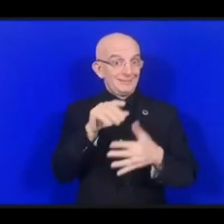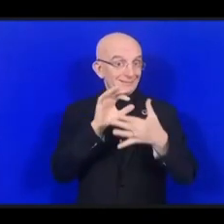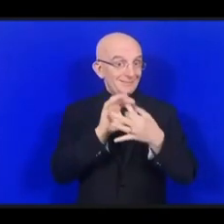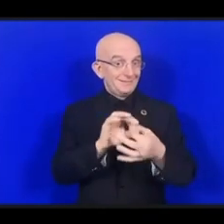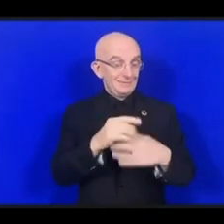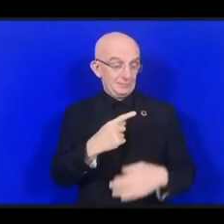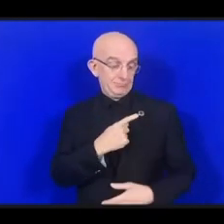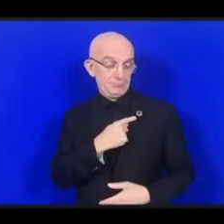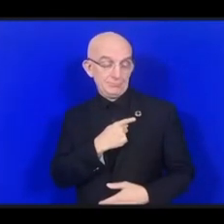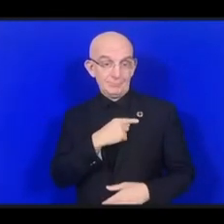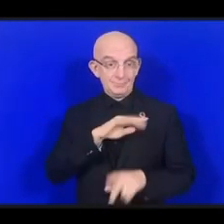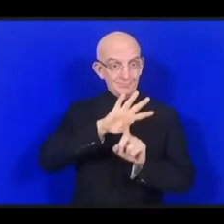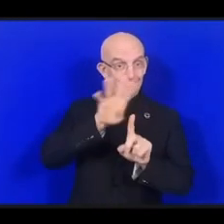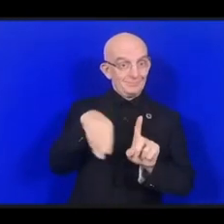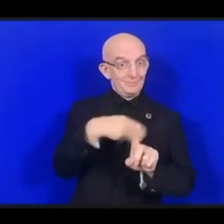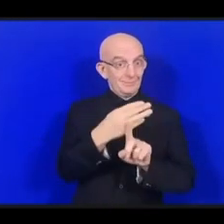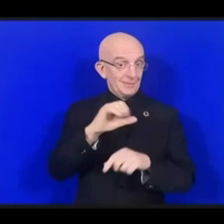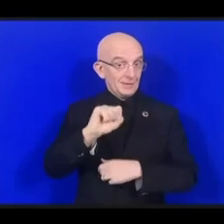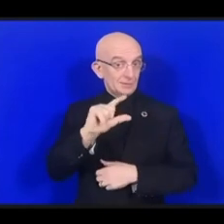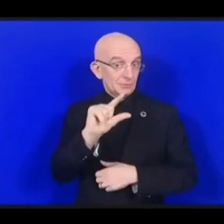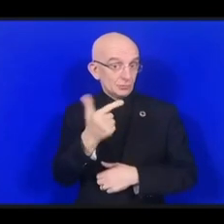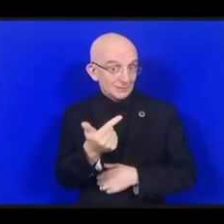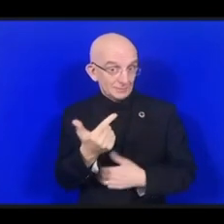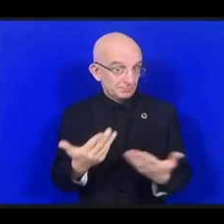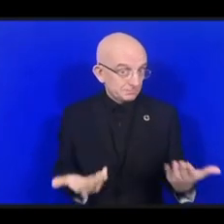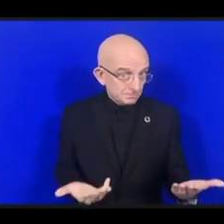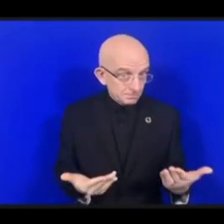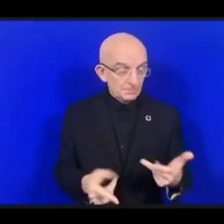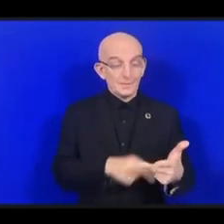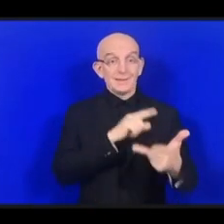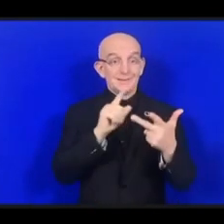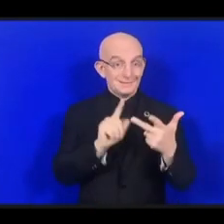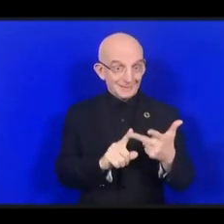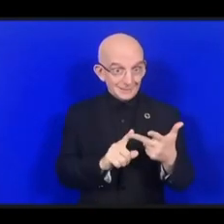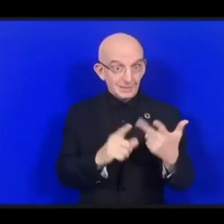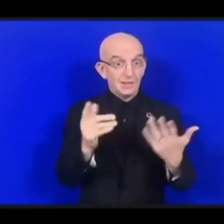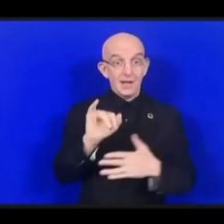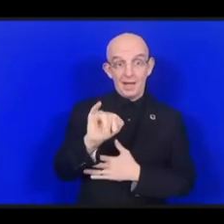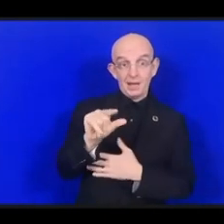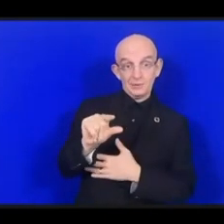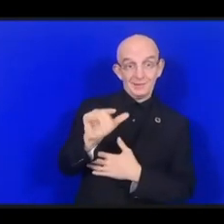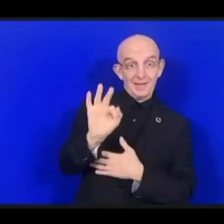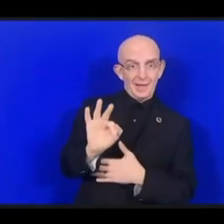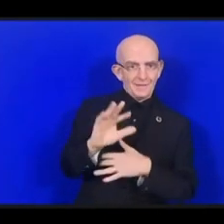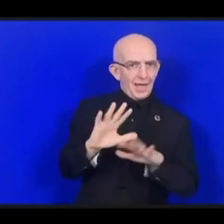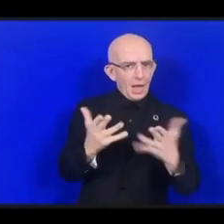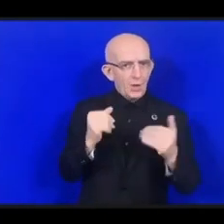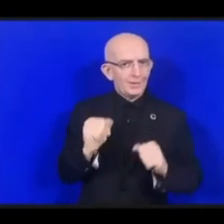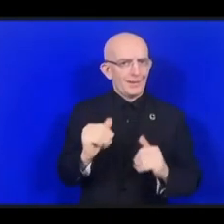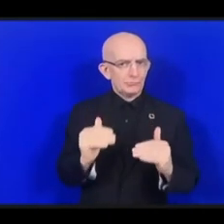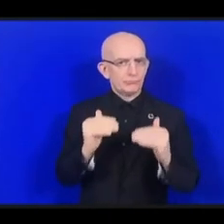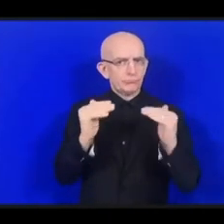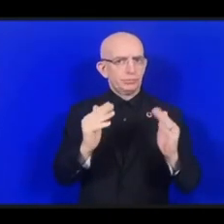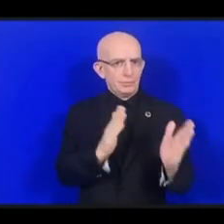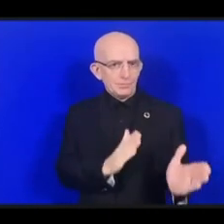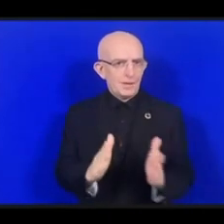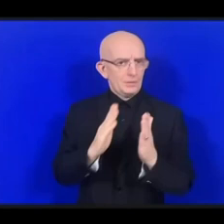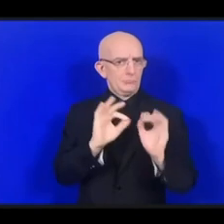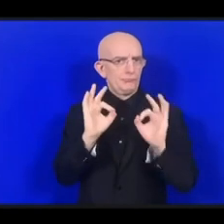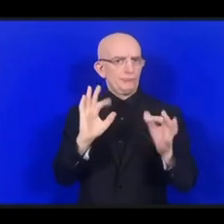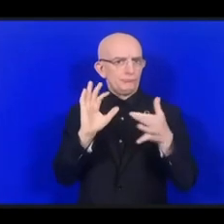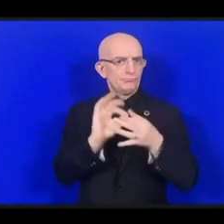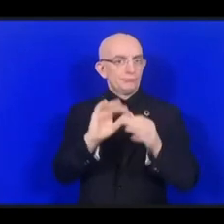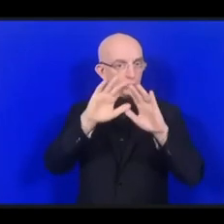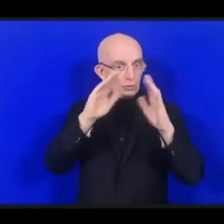IGF поддержать подготовку к саммиту будущего и принятию глобального цифрового договора?